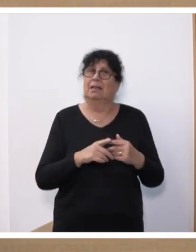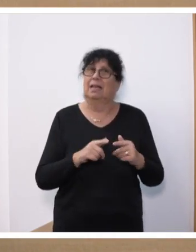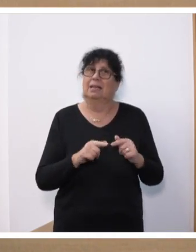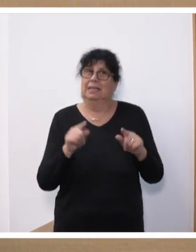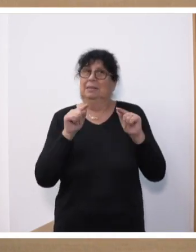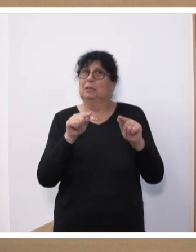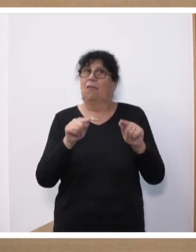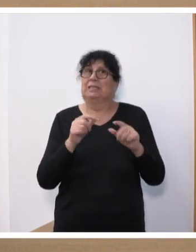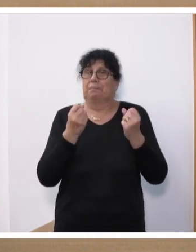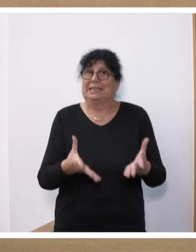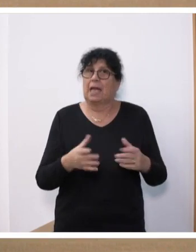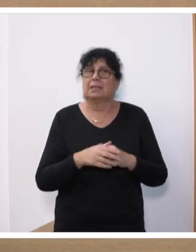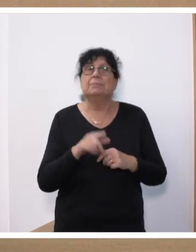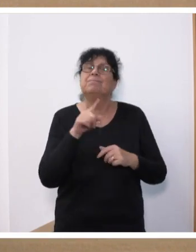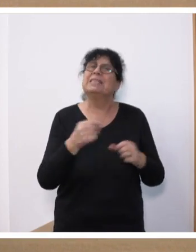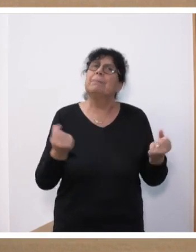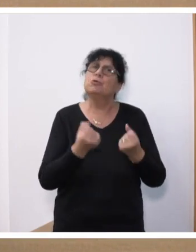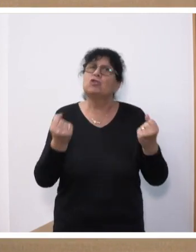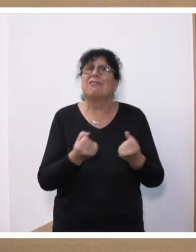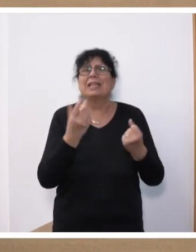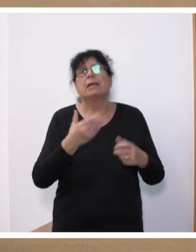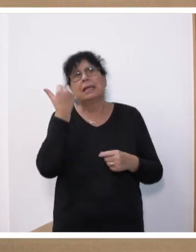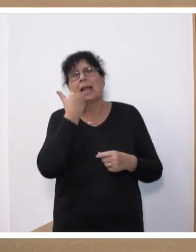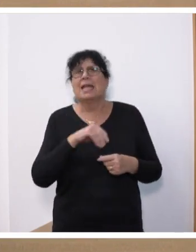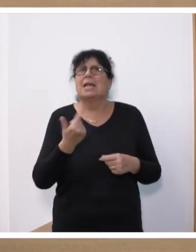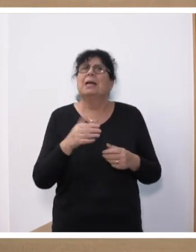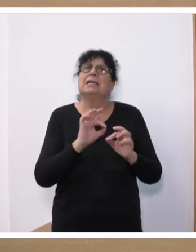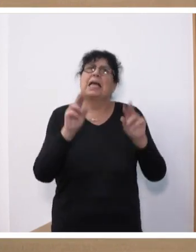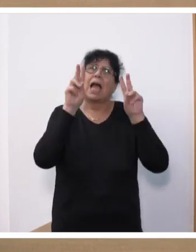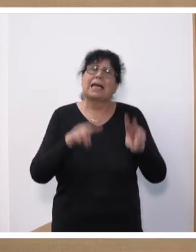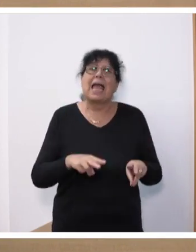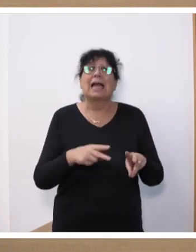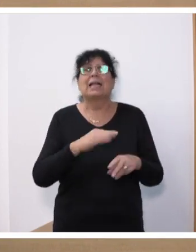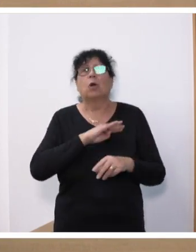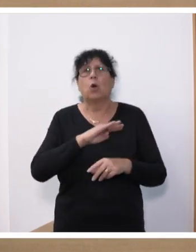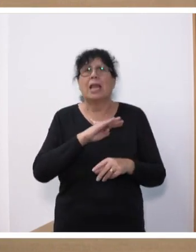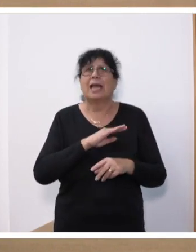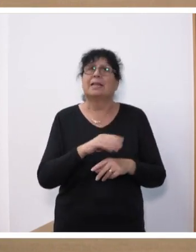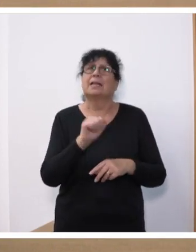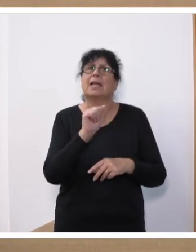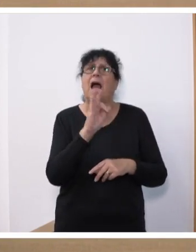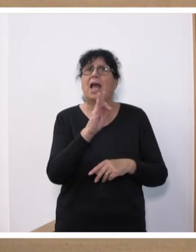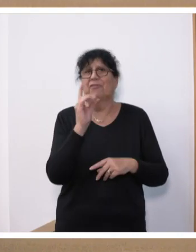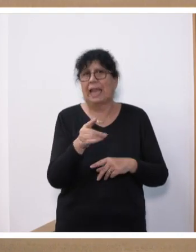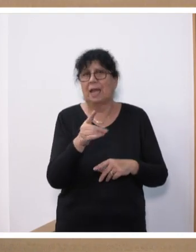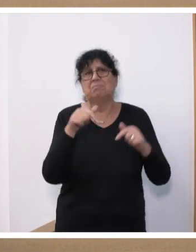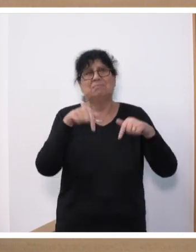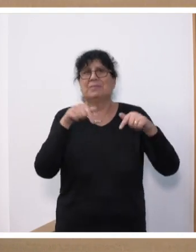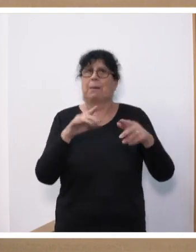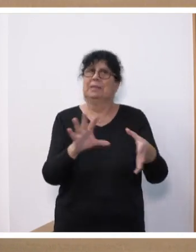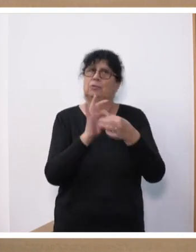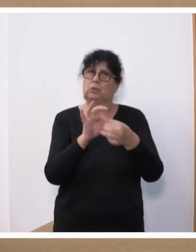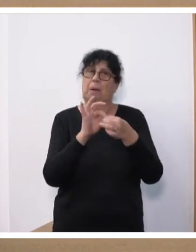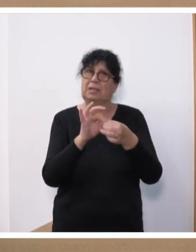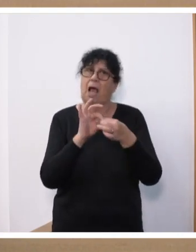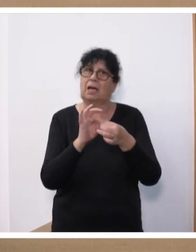breibt. Sie beschäftigen, liebe sehr geehrte Kollegen der AfD-Fraktion, sich in diesem Zusammenhang mit dem